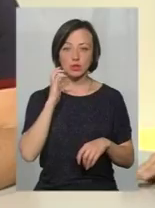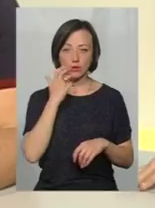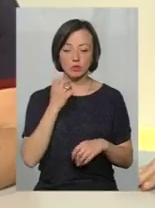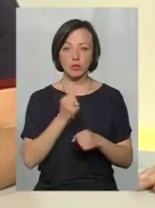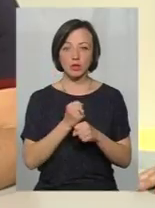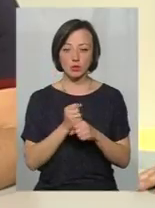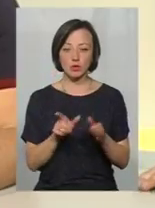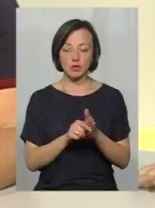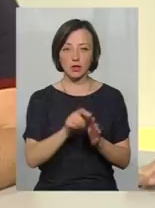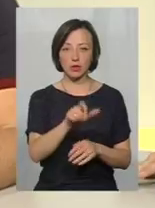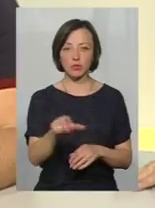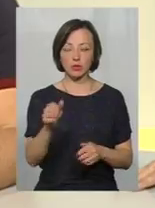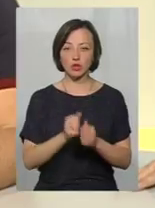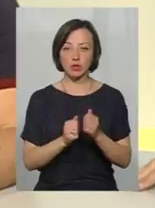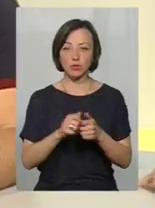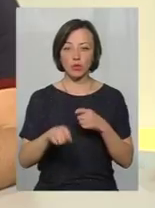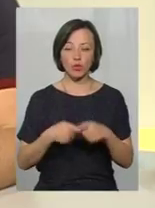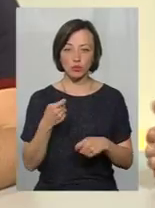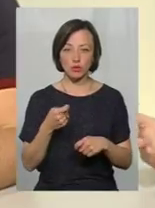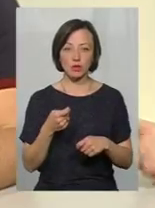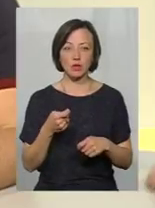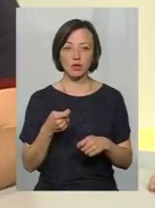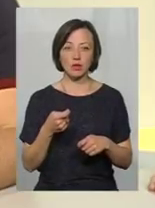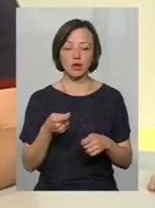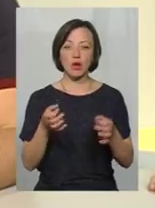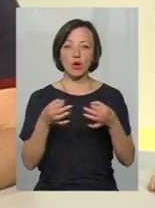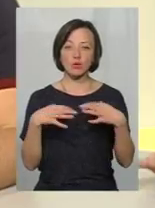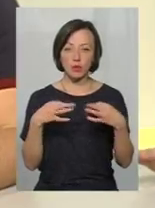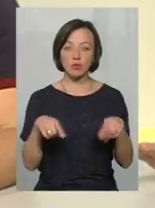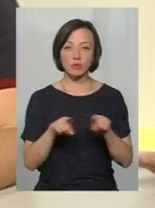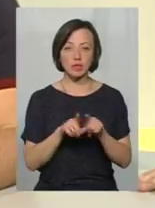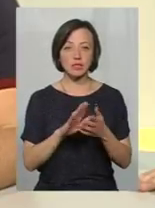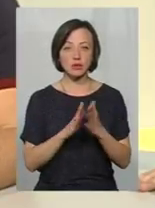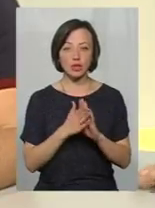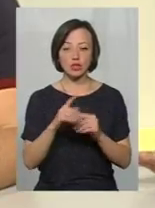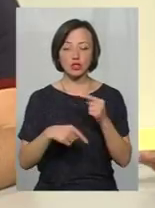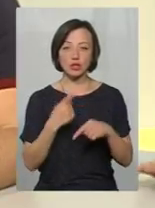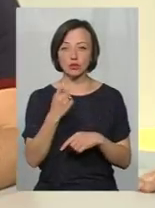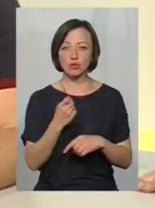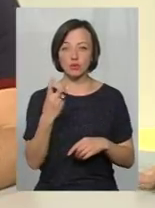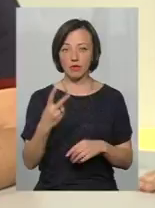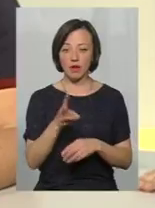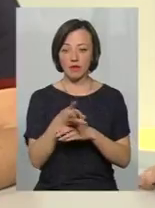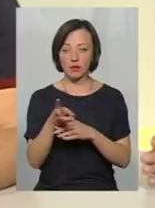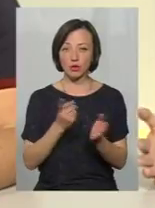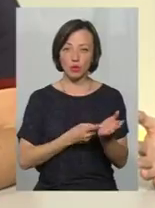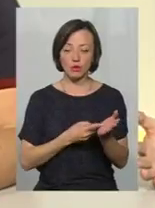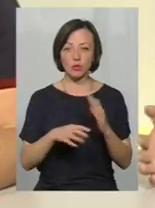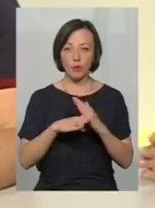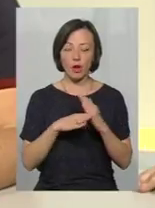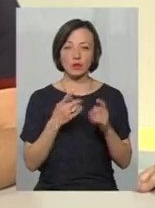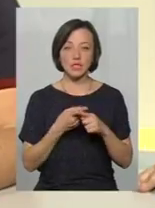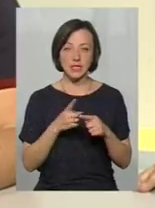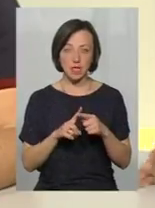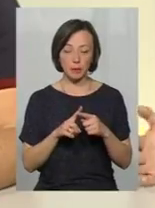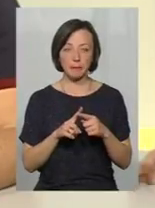вони працюють з такими людьми, які досить часто порушують. Нам розповідають про такі ситуації через службу 102, надають відео-докази, допомагають. Це